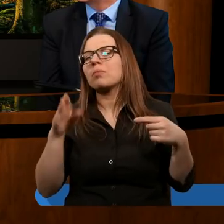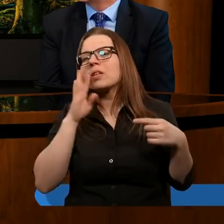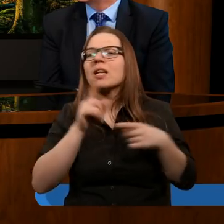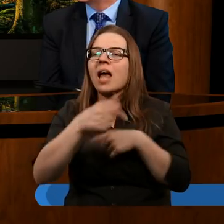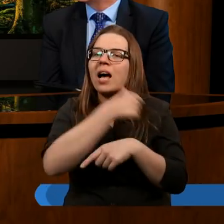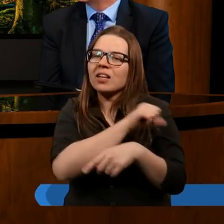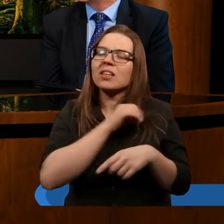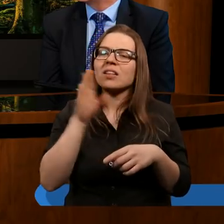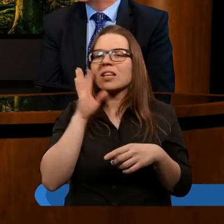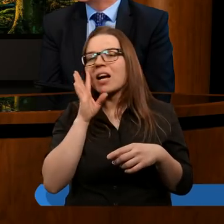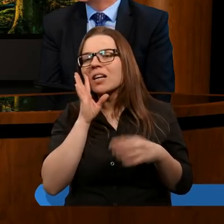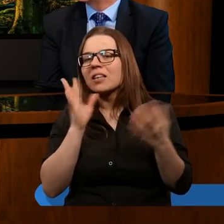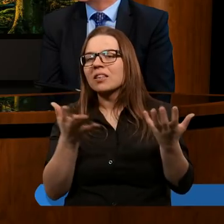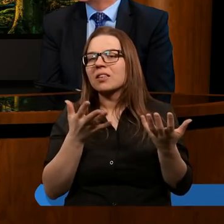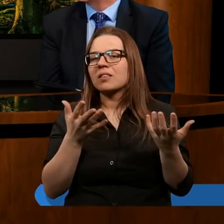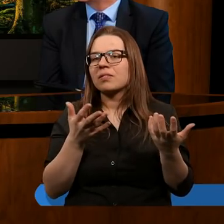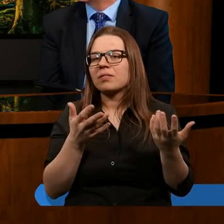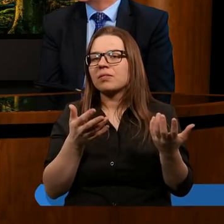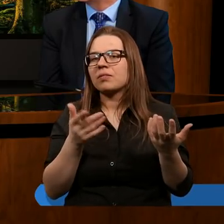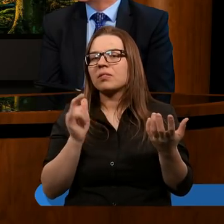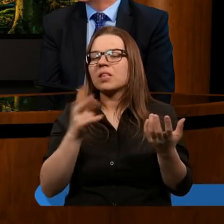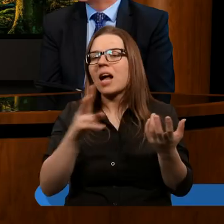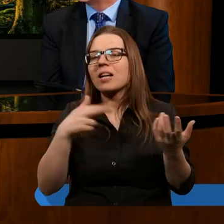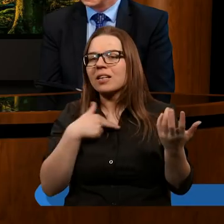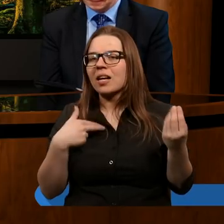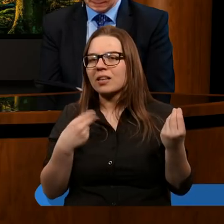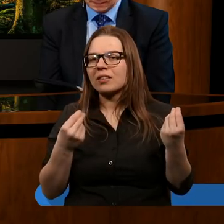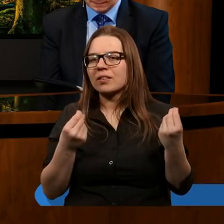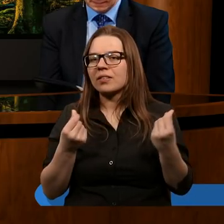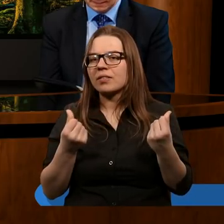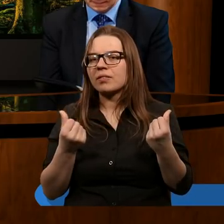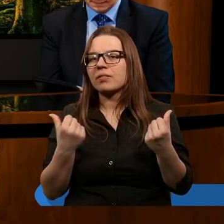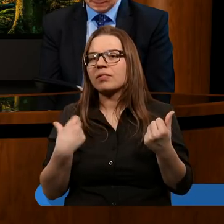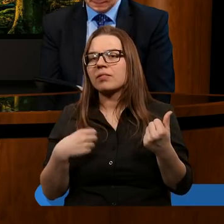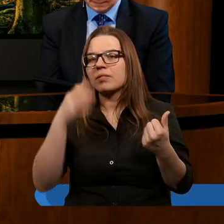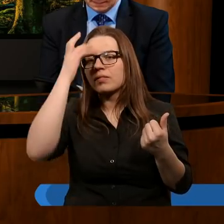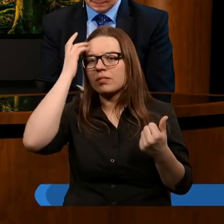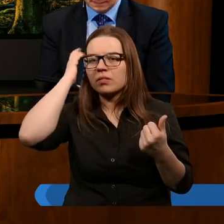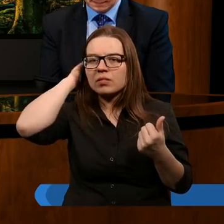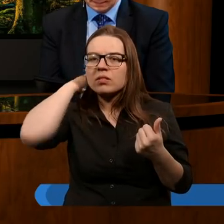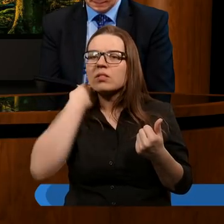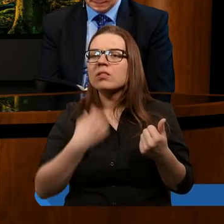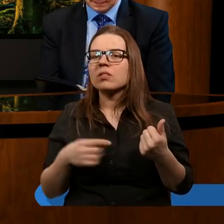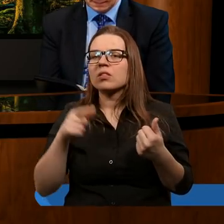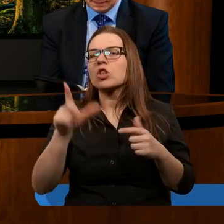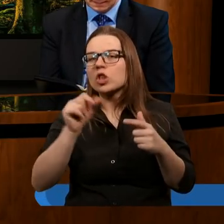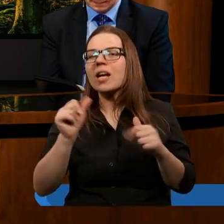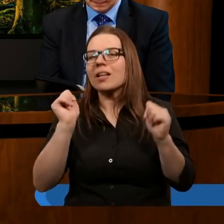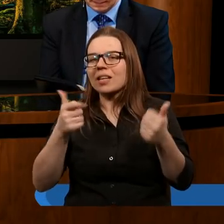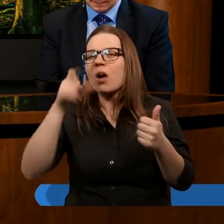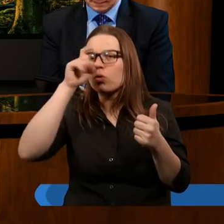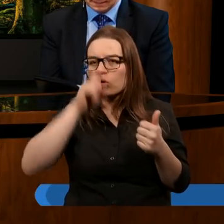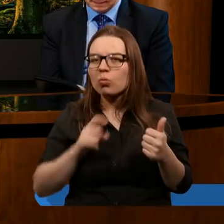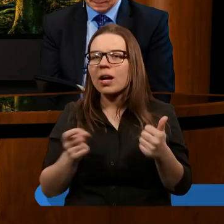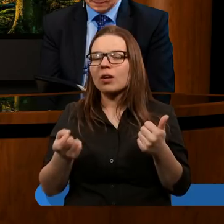chrześcijaństwa taki widzialny, dostrzegalny znak, że stało się coś złego,